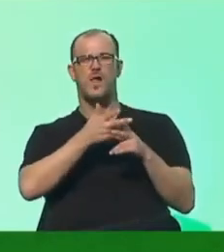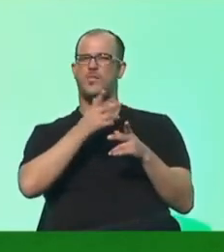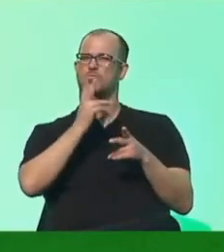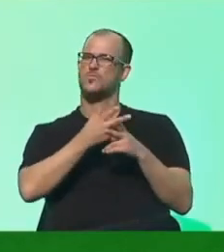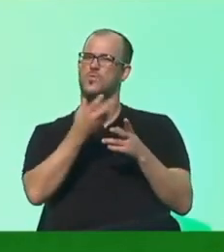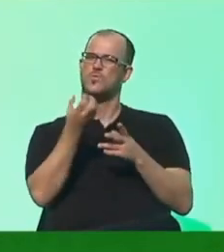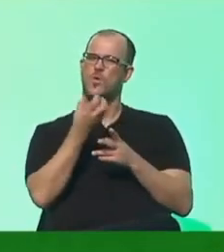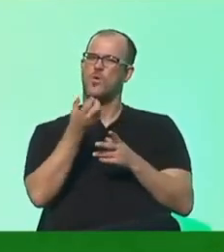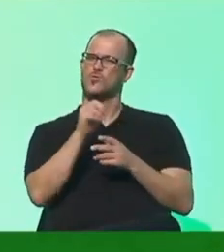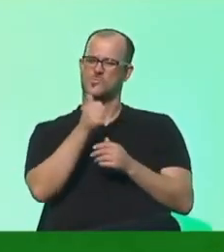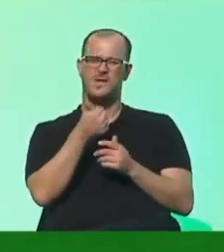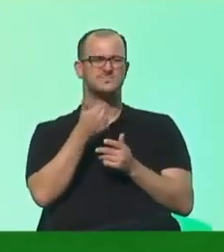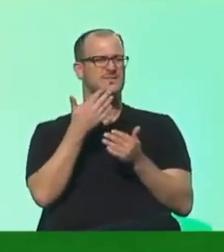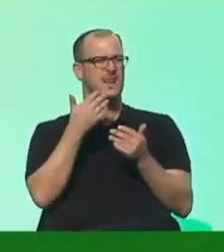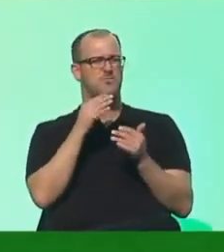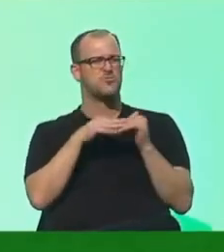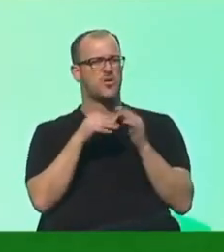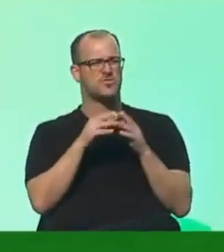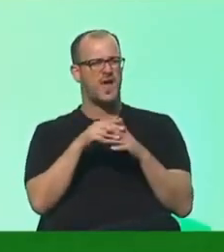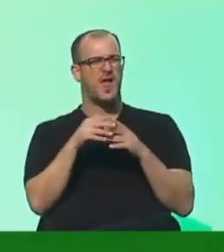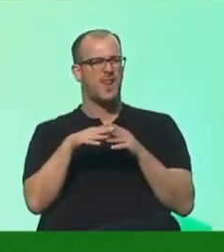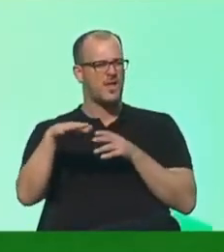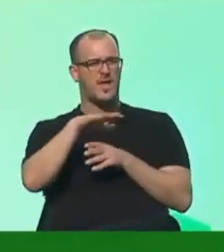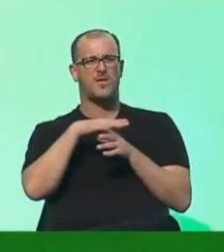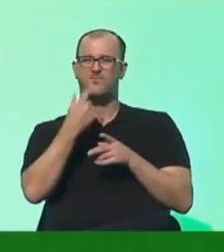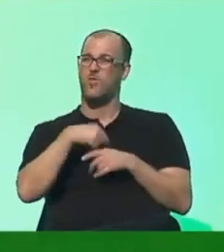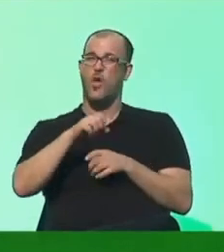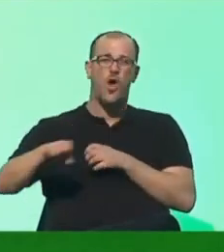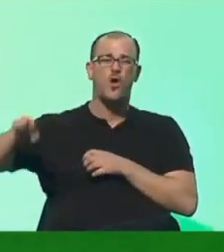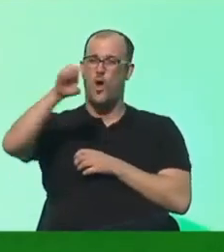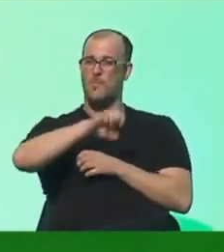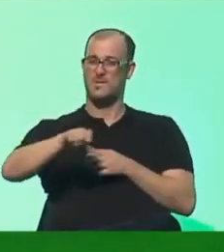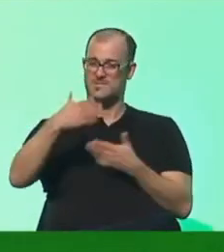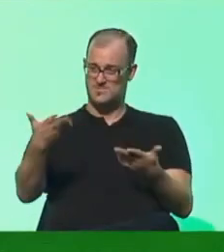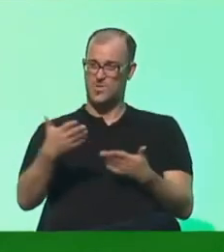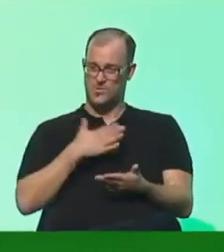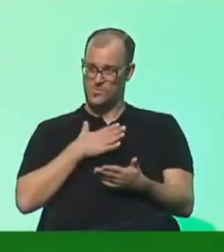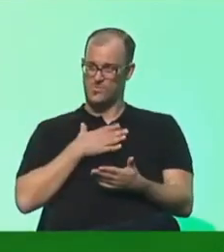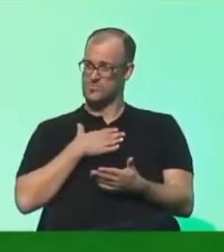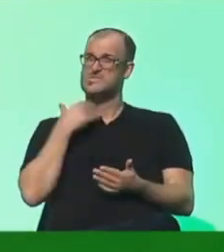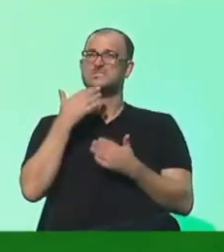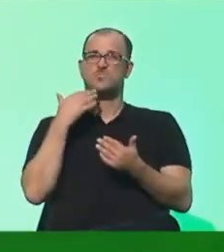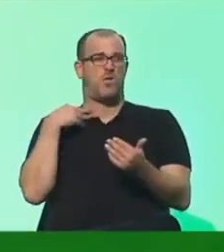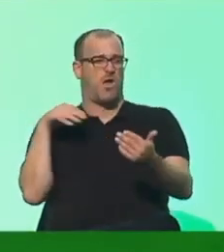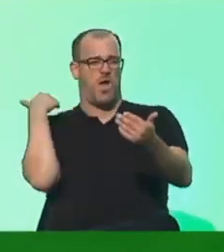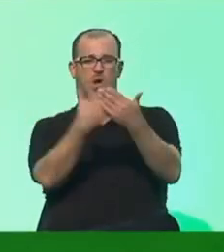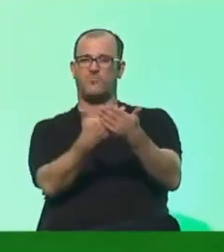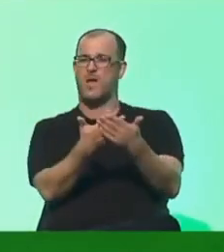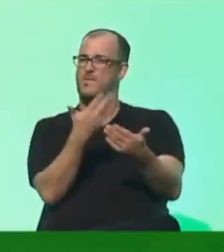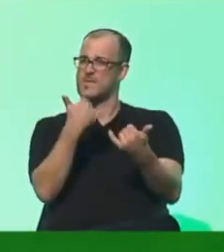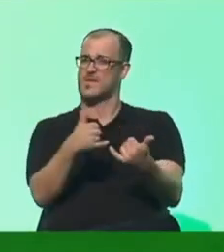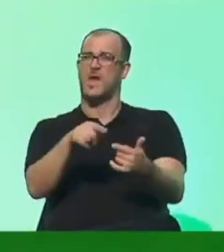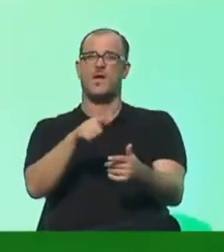ersten klimaneutralen Region Europas. Das, liebe Freundinnen und Freunde, ist unsere historische Aufgabe, die wir